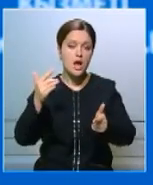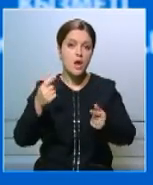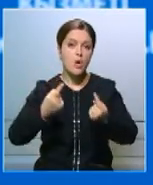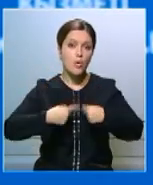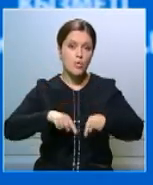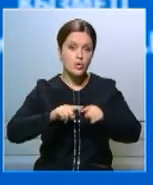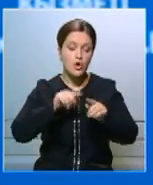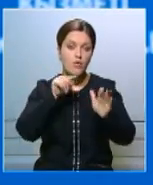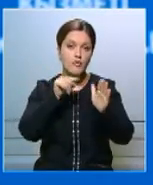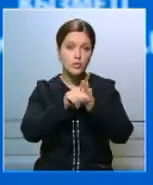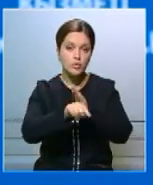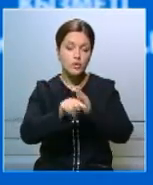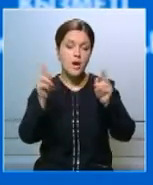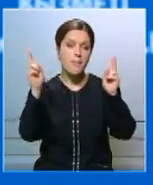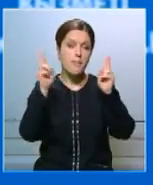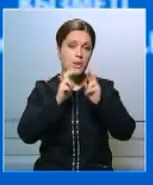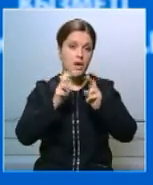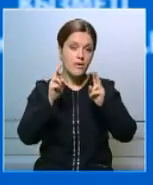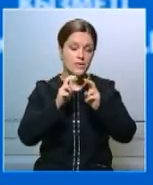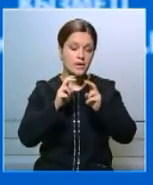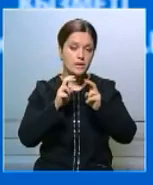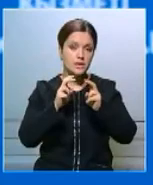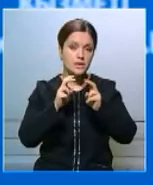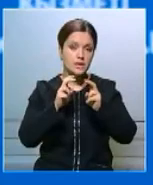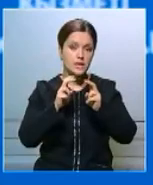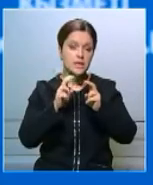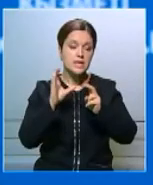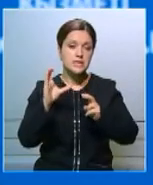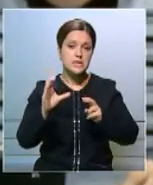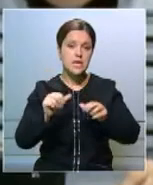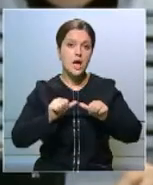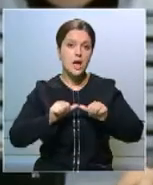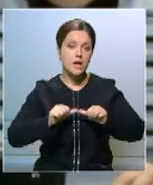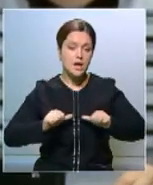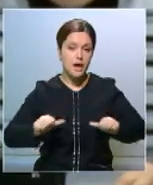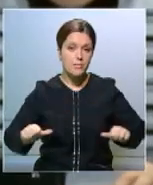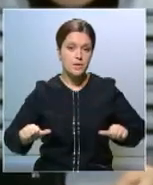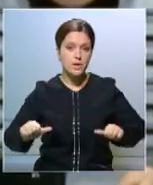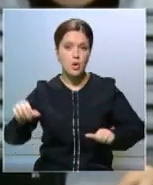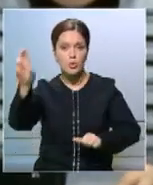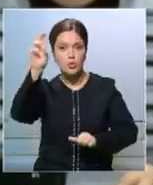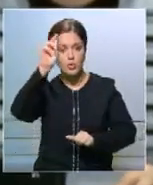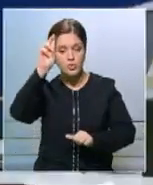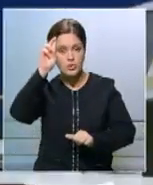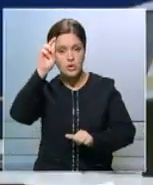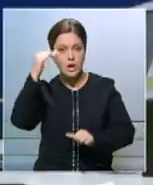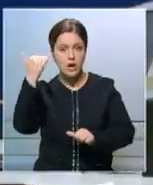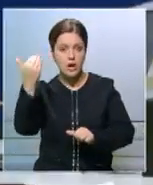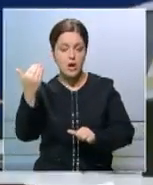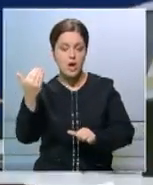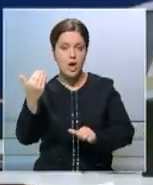внутреннему аудиту, с комитетом по государственному имуществу.